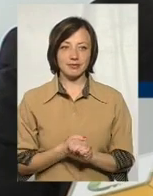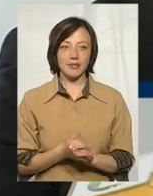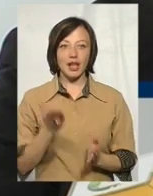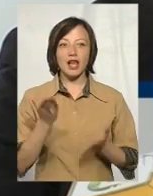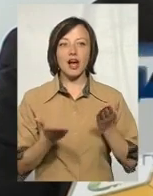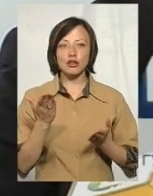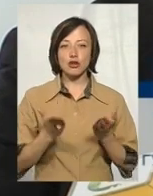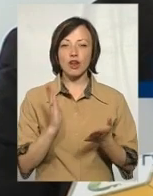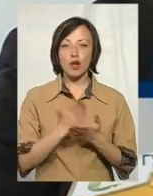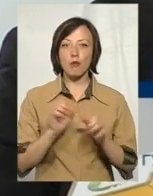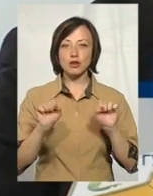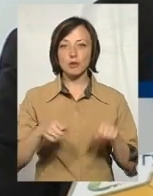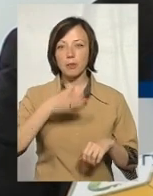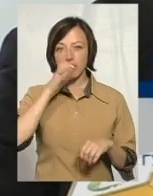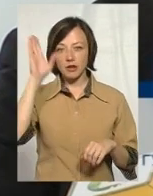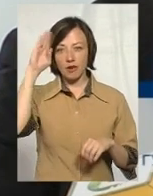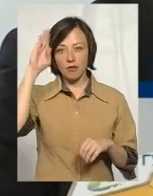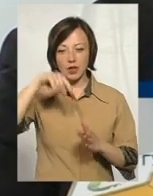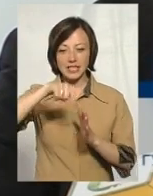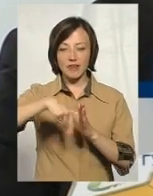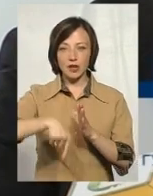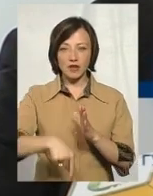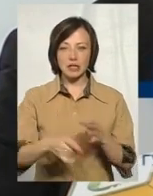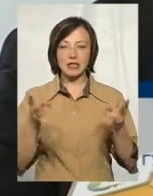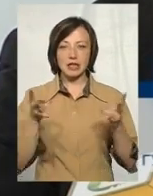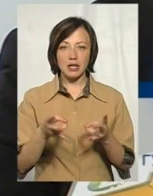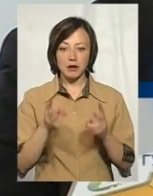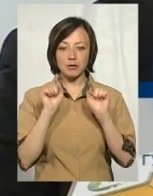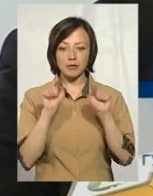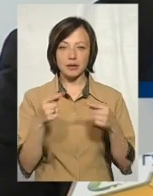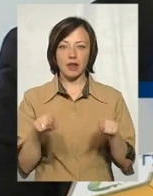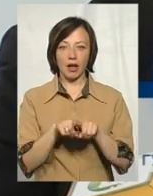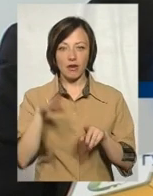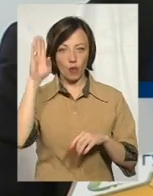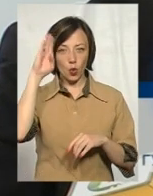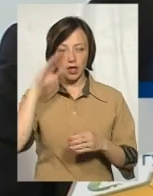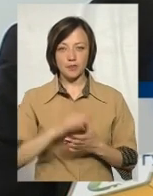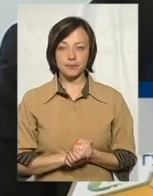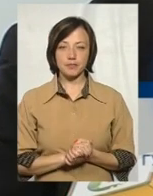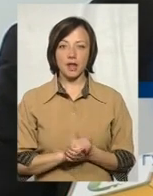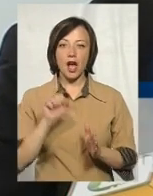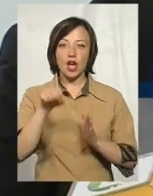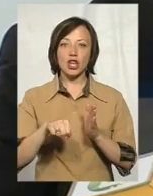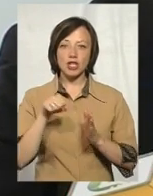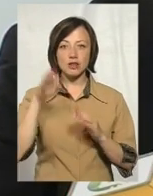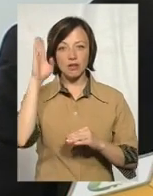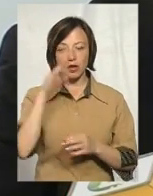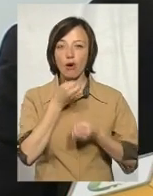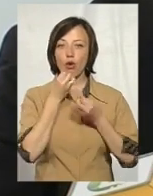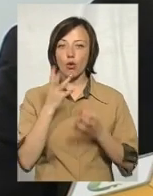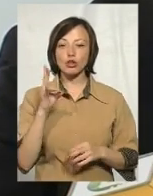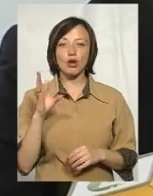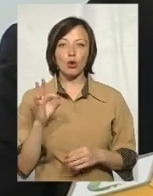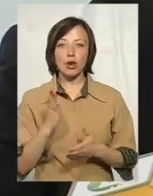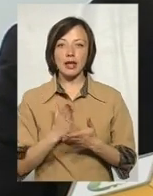воду з підземних джерел, з артезіанської свердловини, то треба перевагу надавати такій воді. Кернична вода, вона теж хороша, але